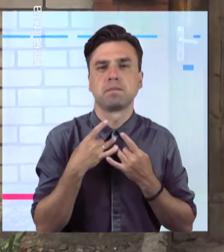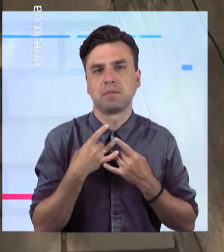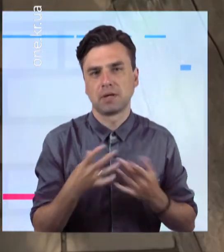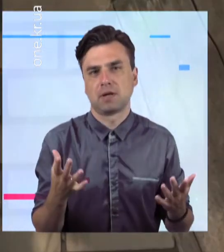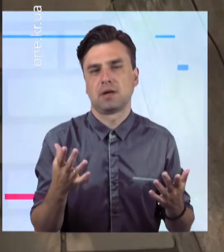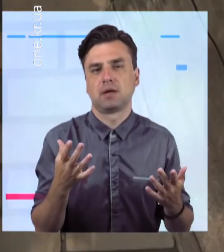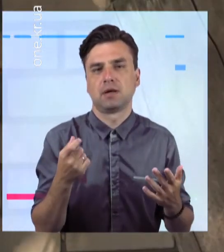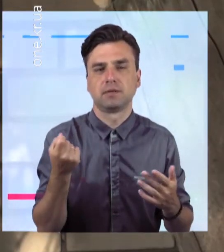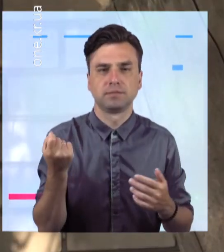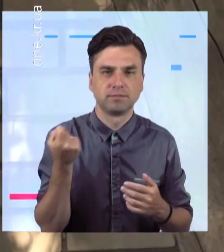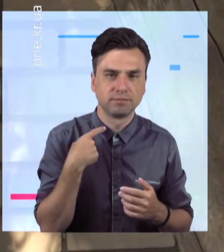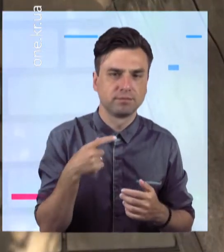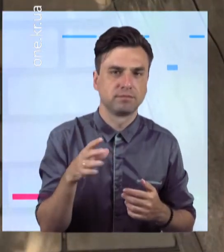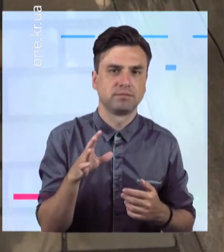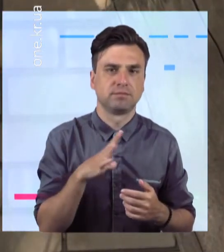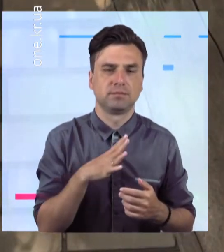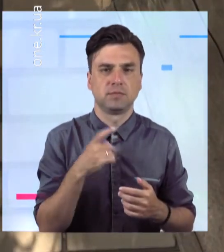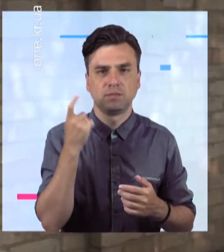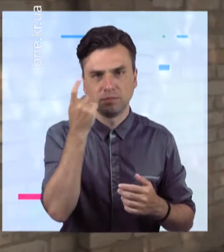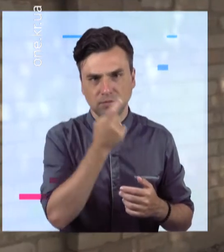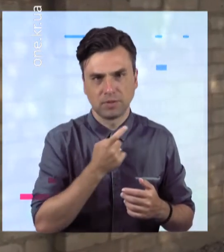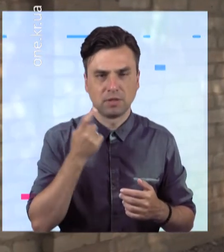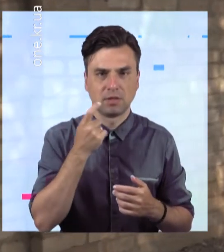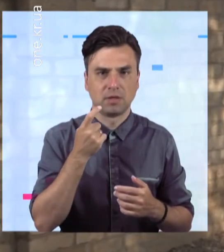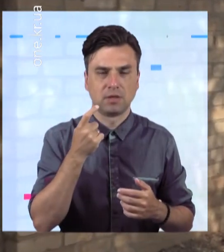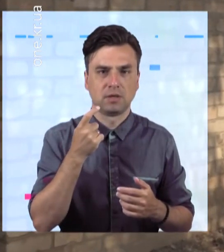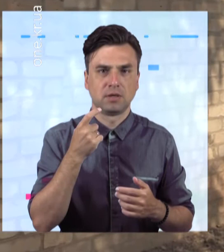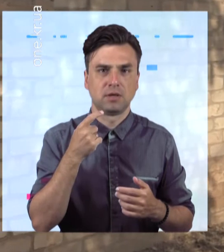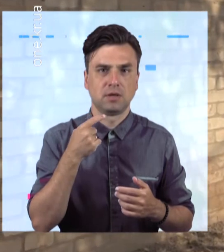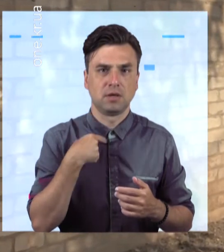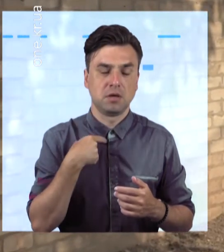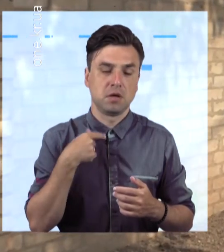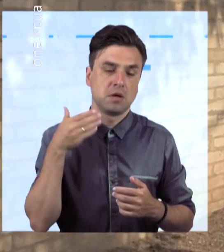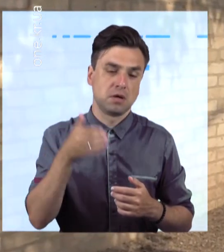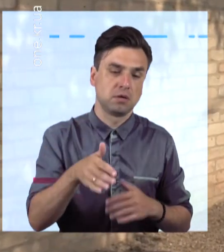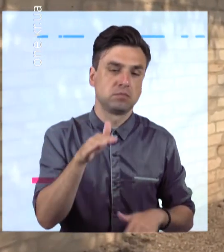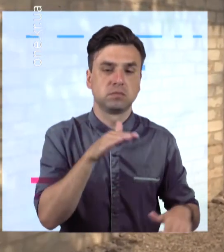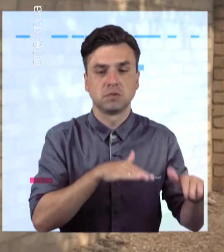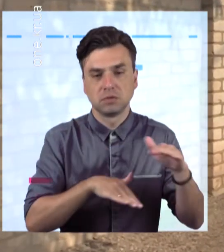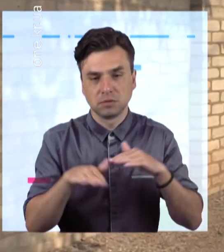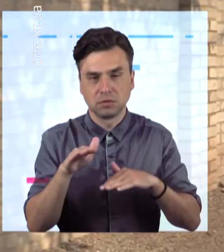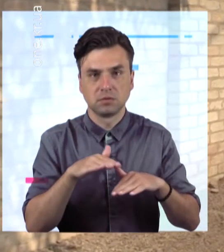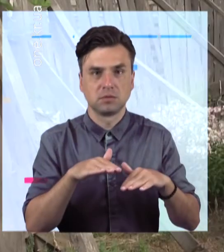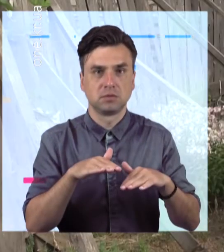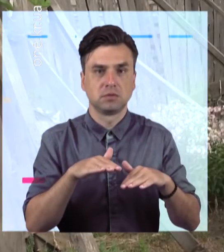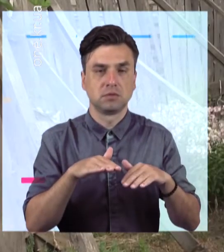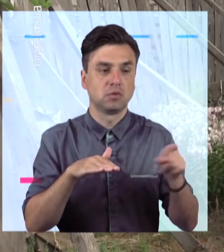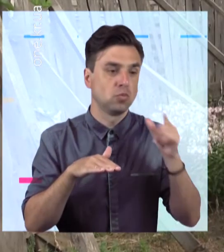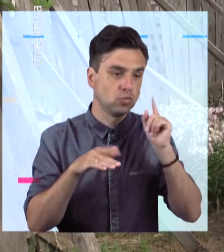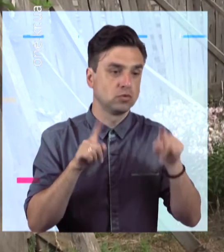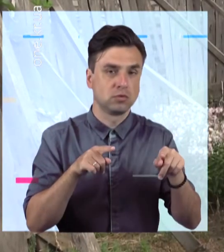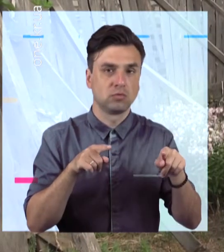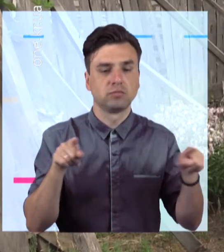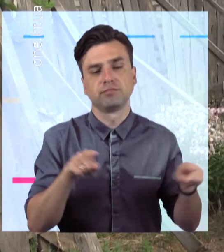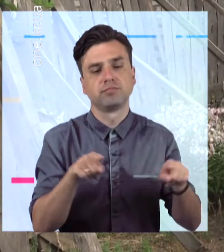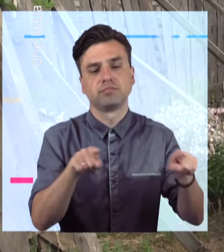випили. Я поплив, виплив, він поплив, ми не доплив. Я пытався йому навстрічу, але